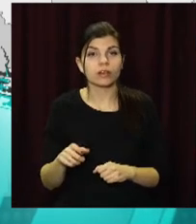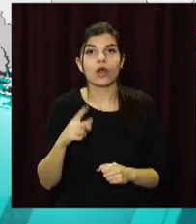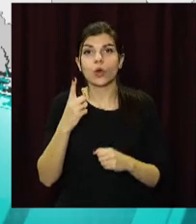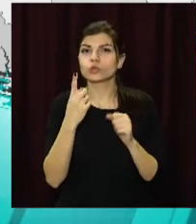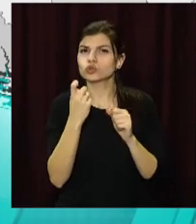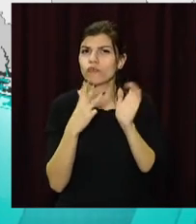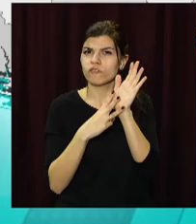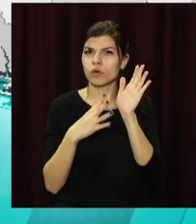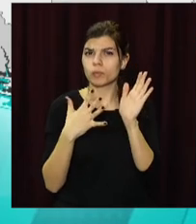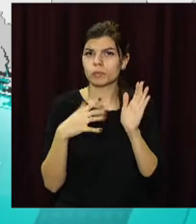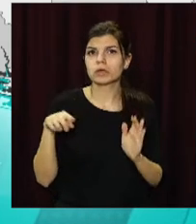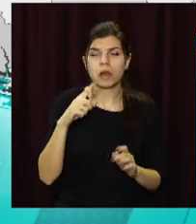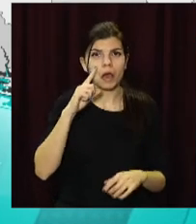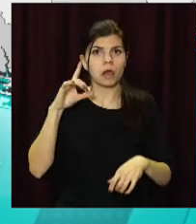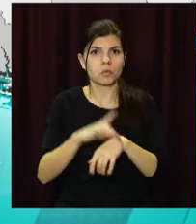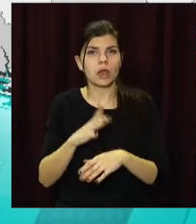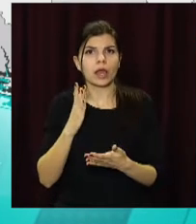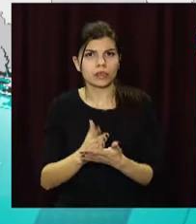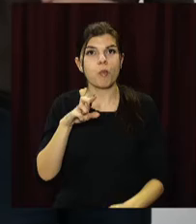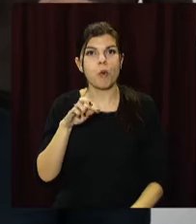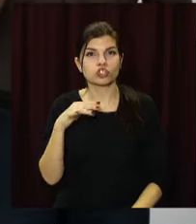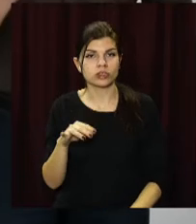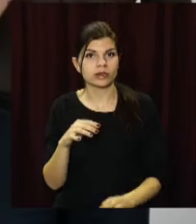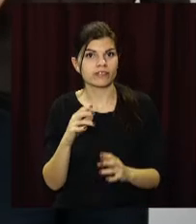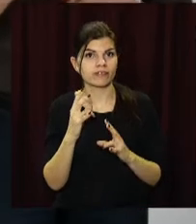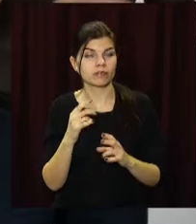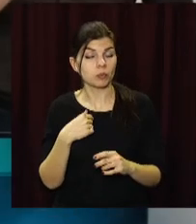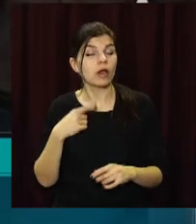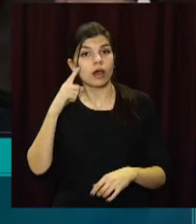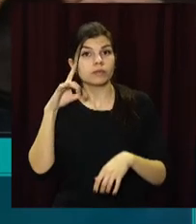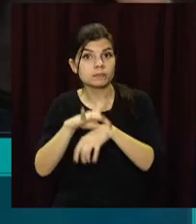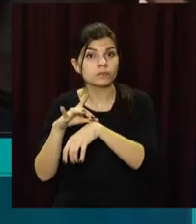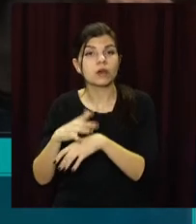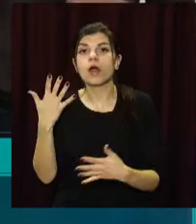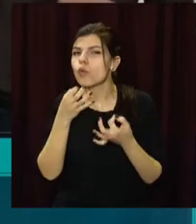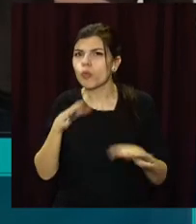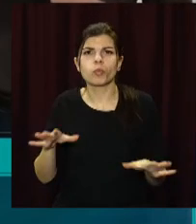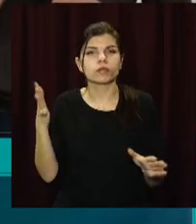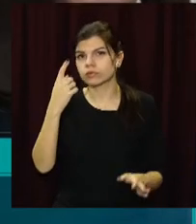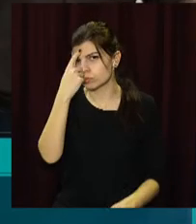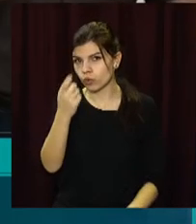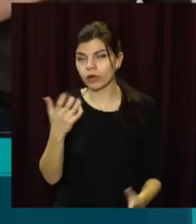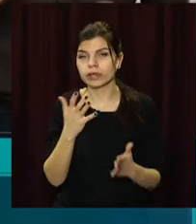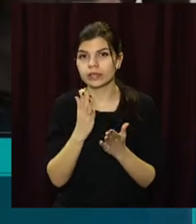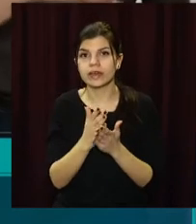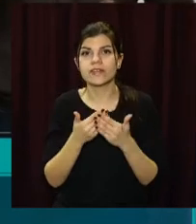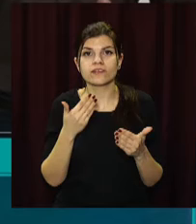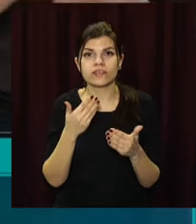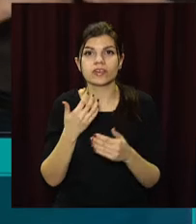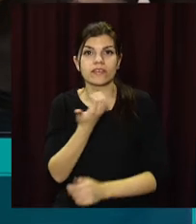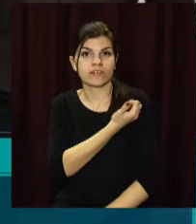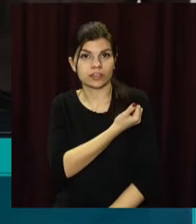У 185 з них зафіксували побічні ефекти. Ми фіксуємо будь-які повідомлення, які є від